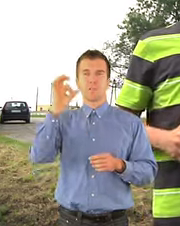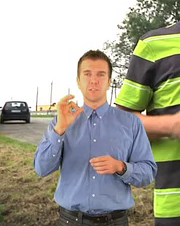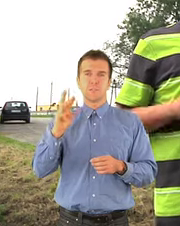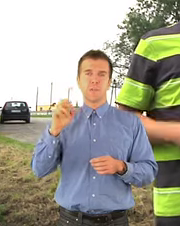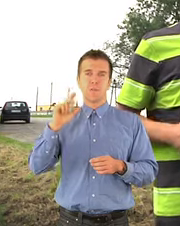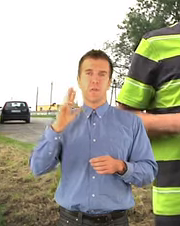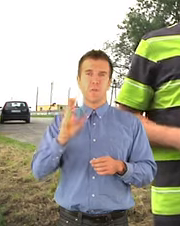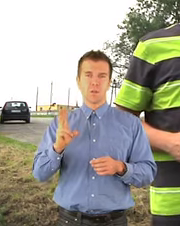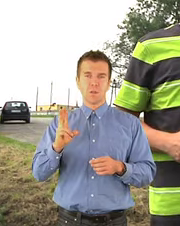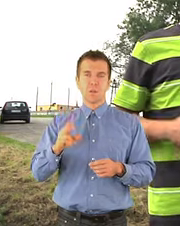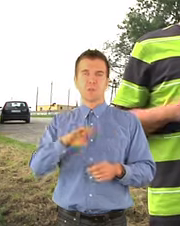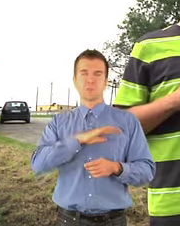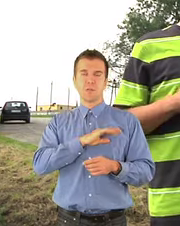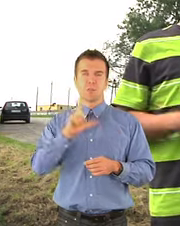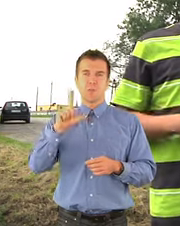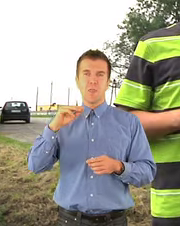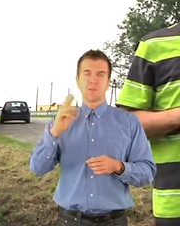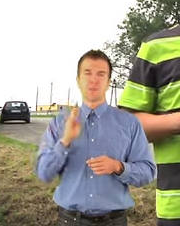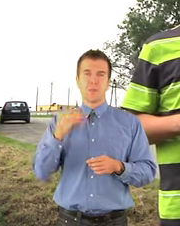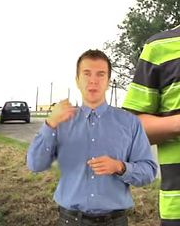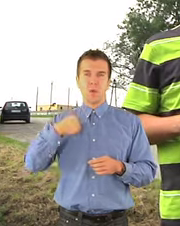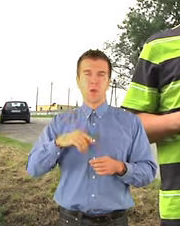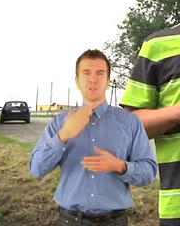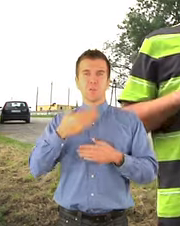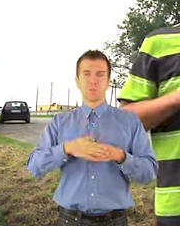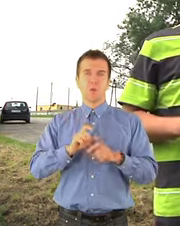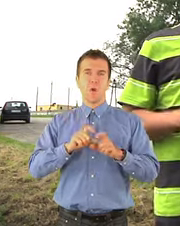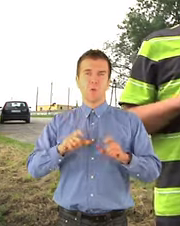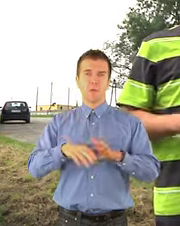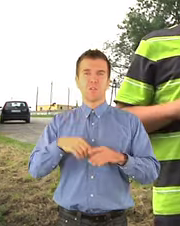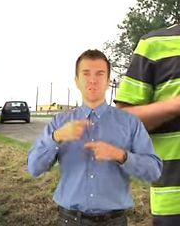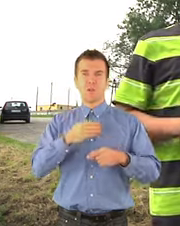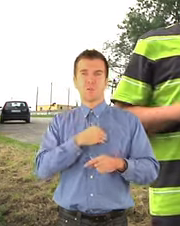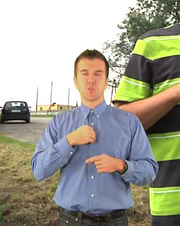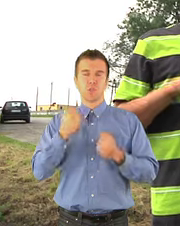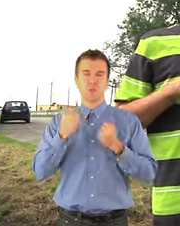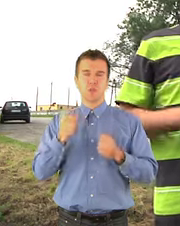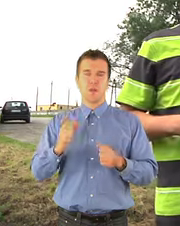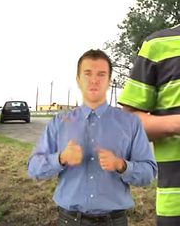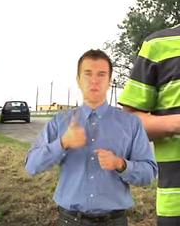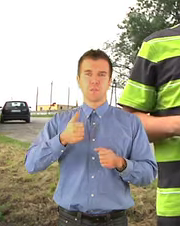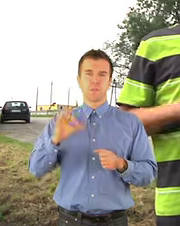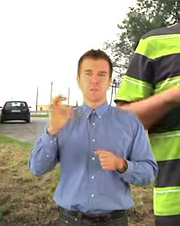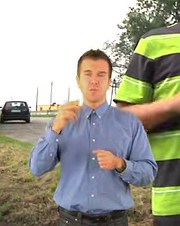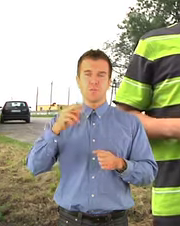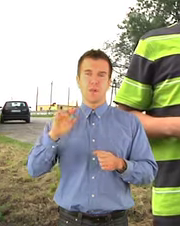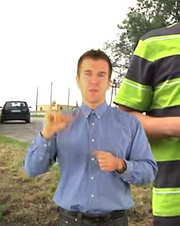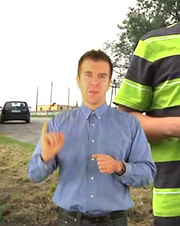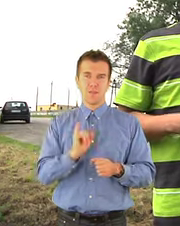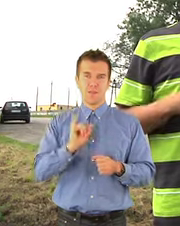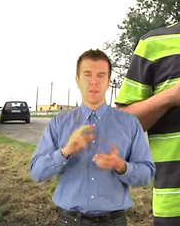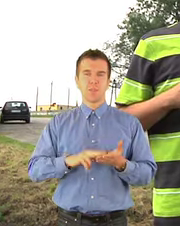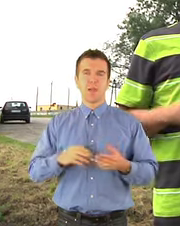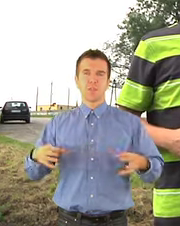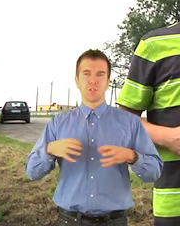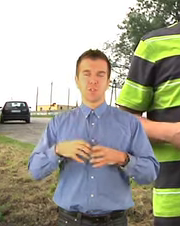każdym bądź razie śmierć Leszka Białego zakończyła pewien okres w historii Polski, okres w miarę silnej władzy senioralnej. Na zjednoczenie